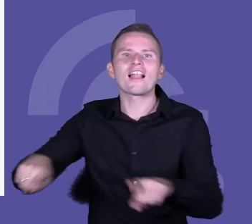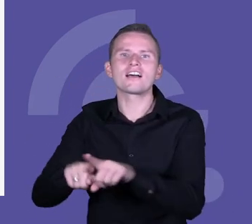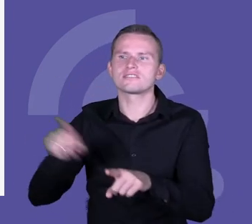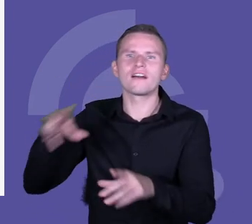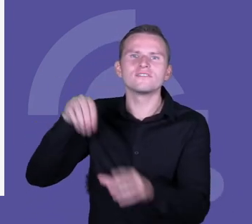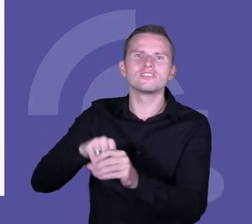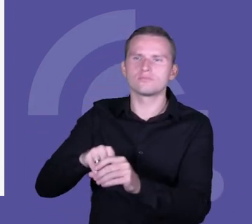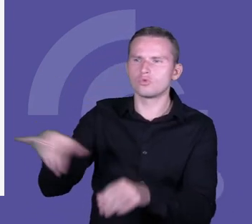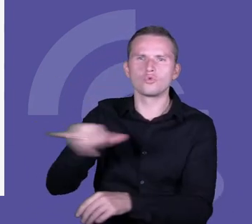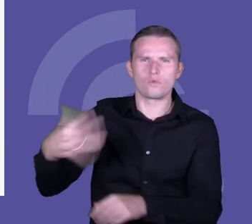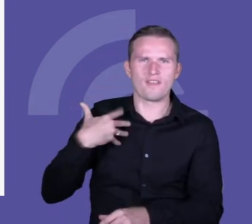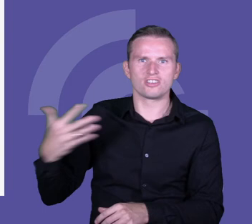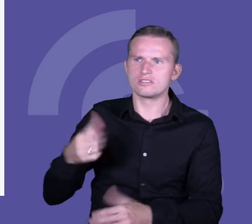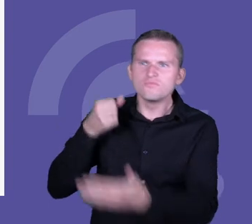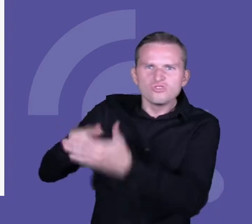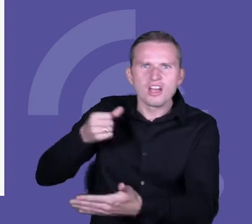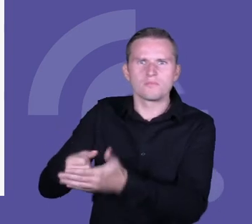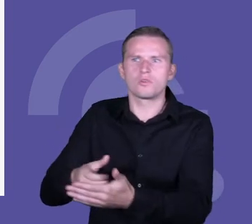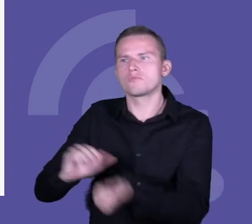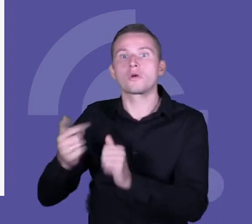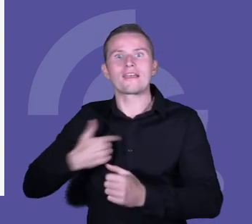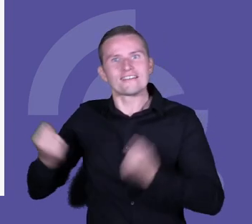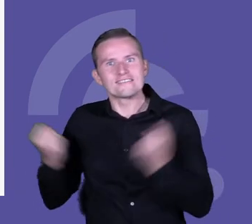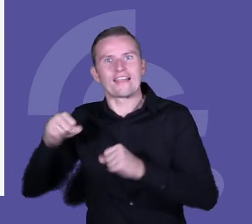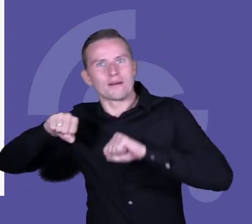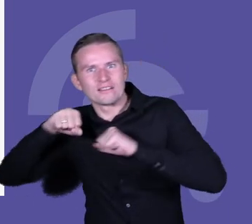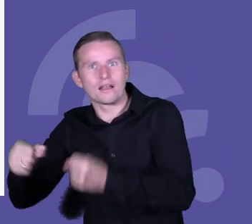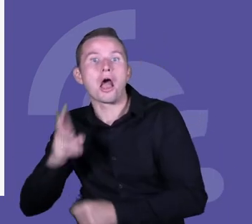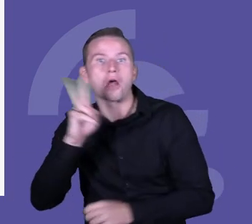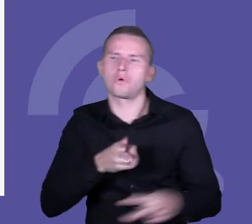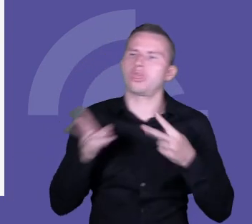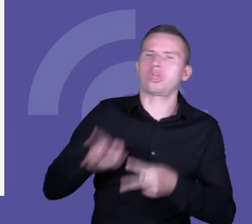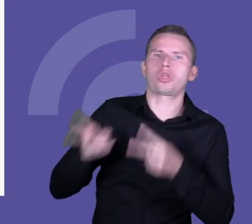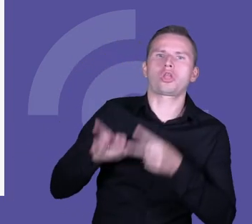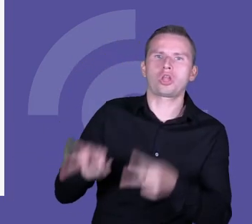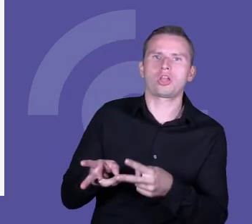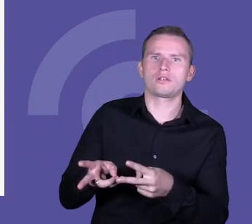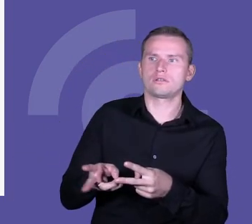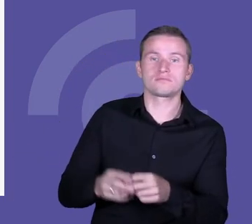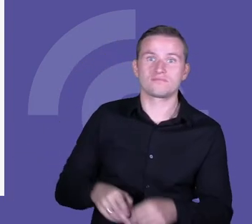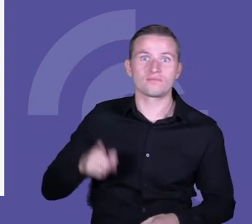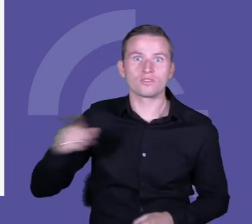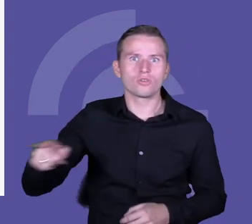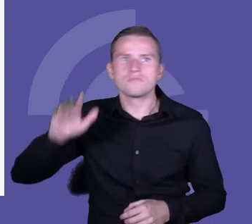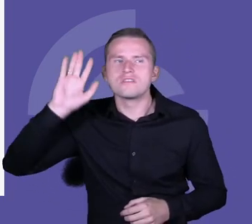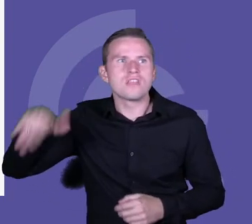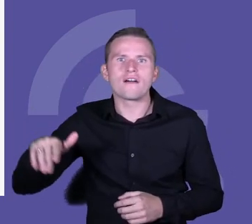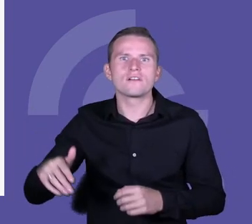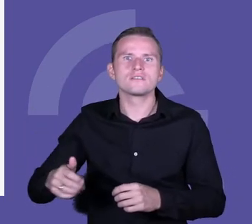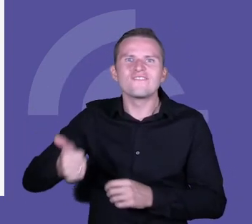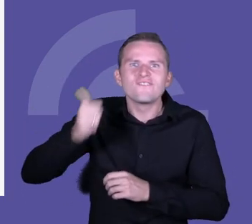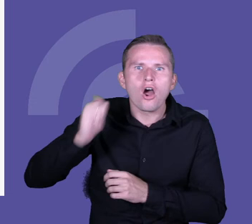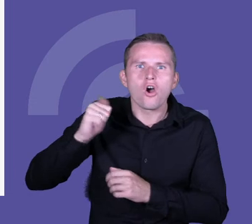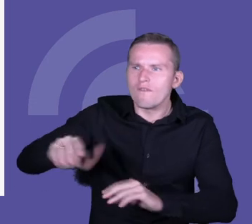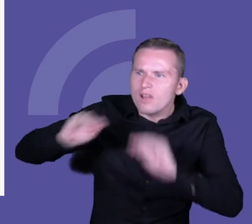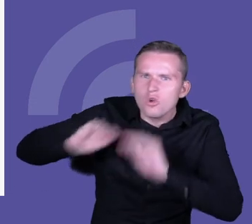wykaże, coś się zaangażuje, a wszyscy mnie wyśmieją, na przykład, no to niestety, choćby tam były super metody dydaktyczne i